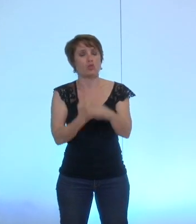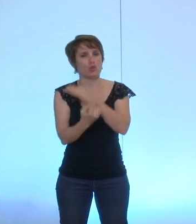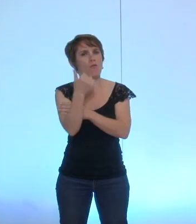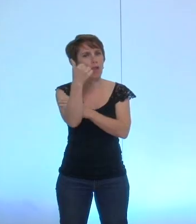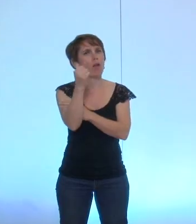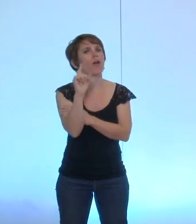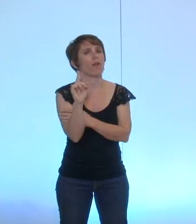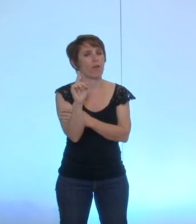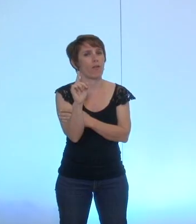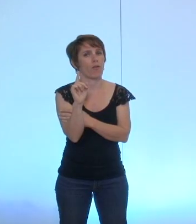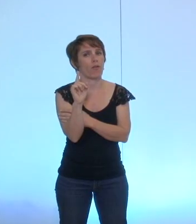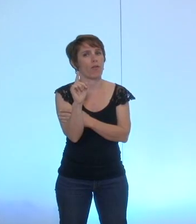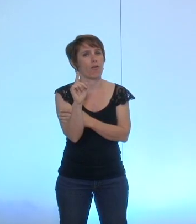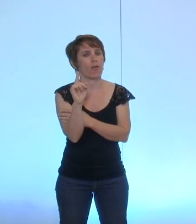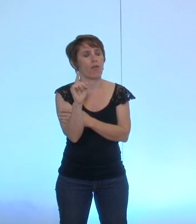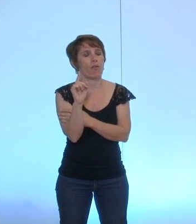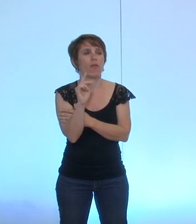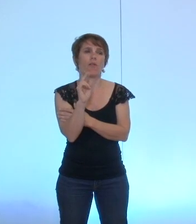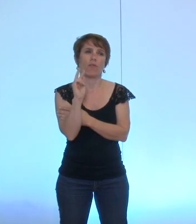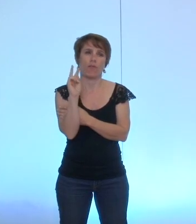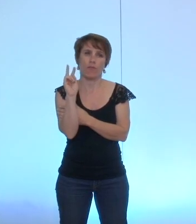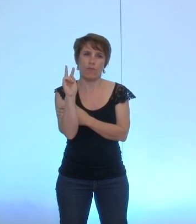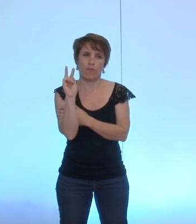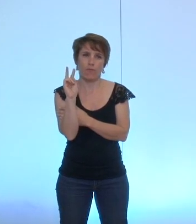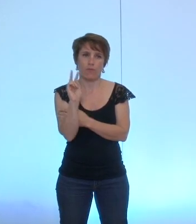vise à ce que